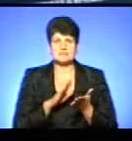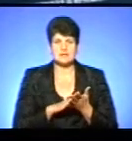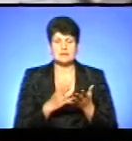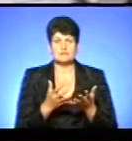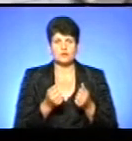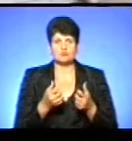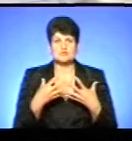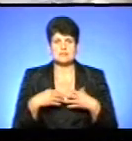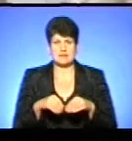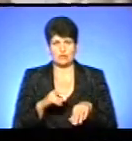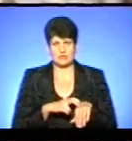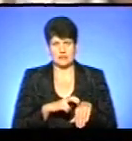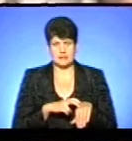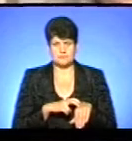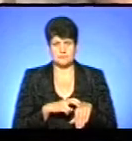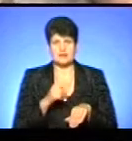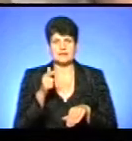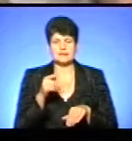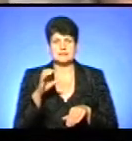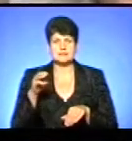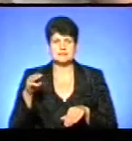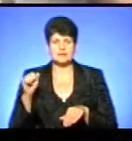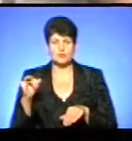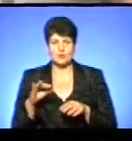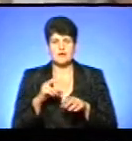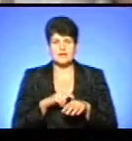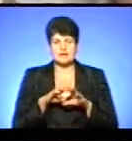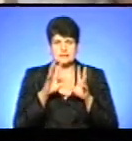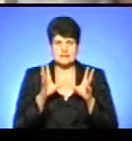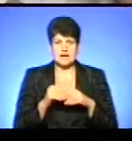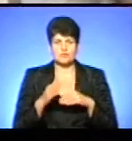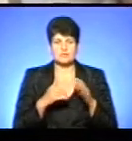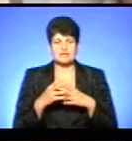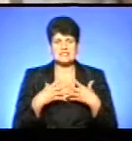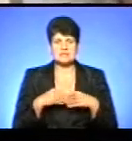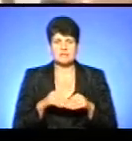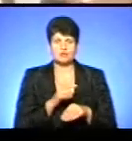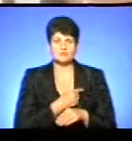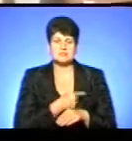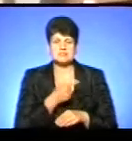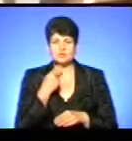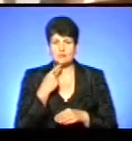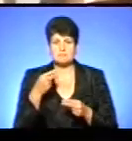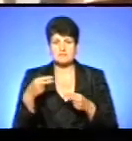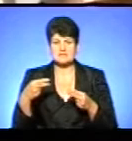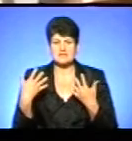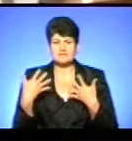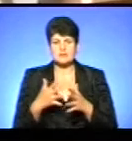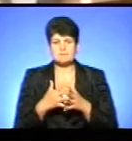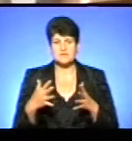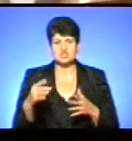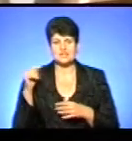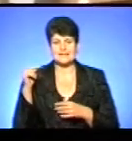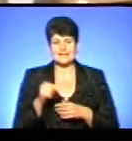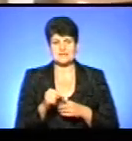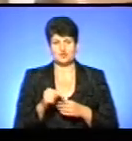прийом до сімейного лікаря. Галина Станько, лікар загальної практики сімейної медицини, каже, підписала вже більше тисячі